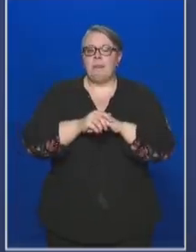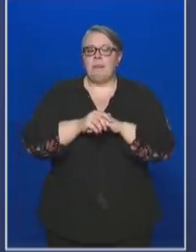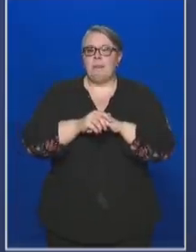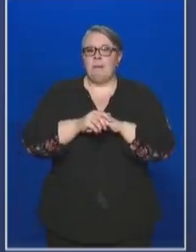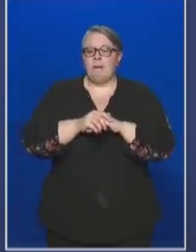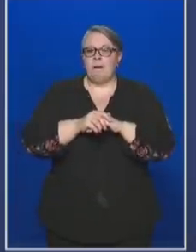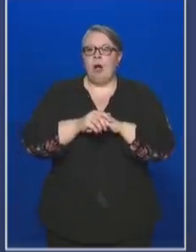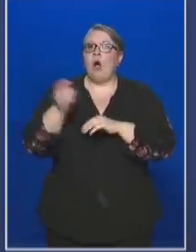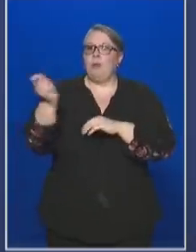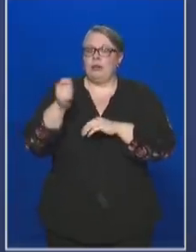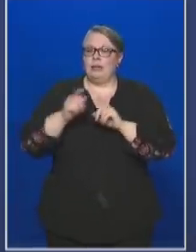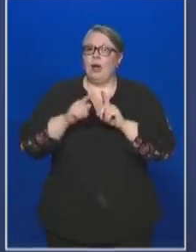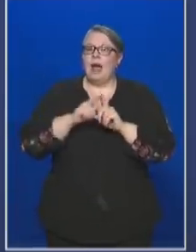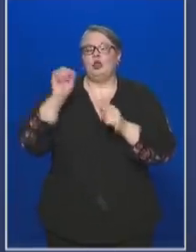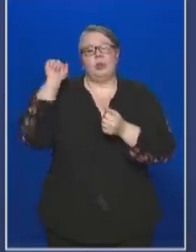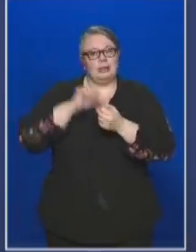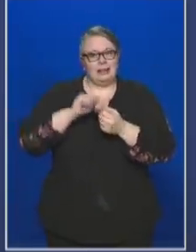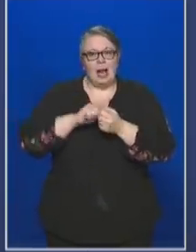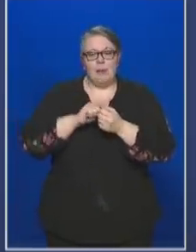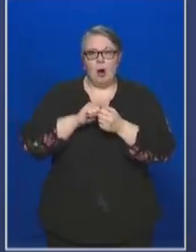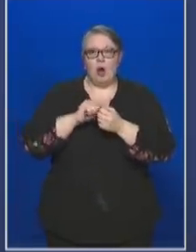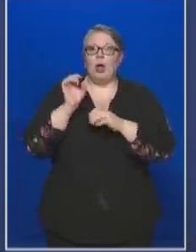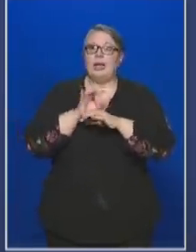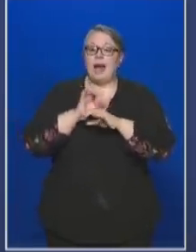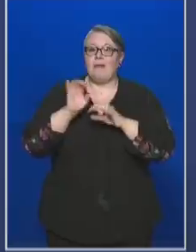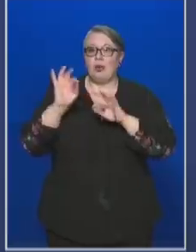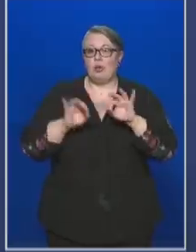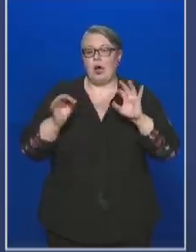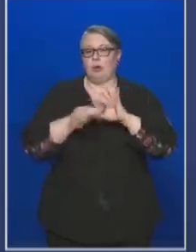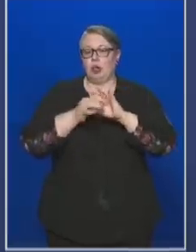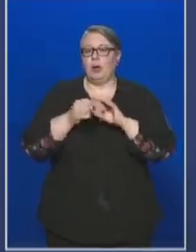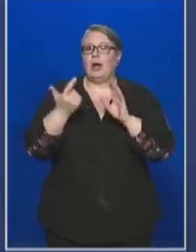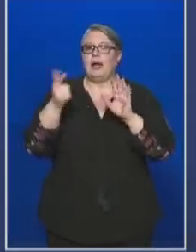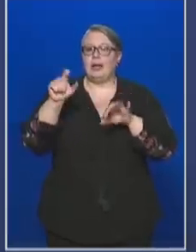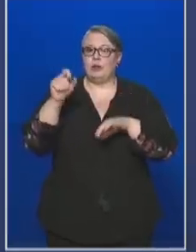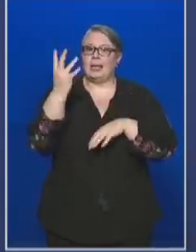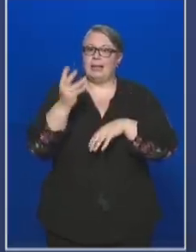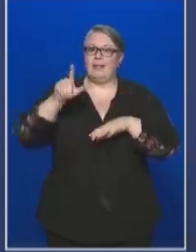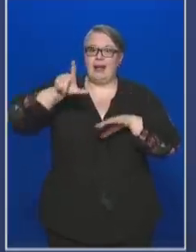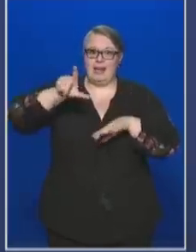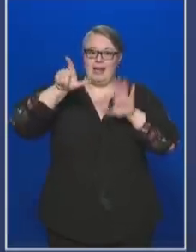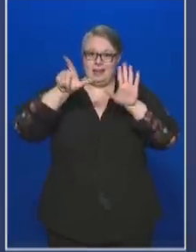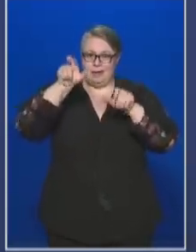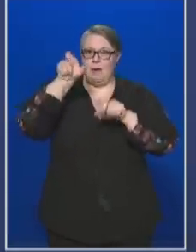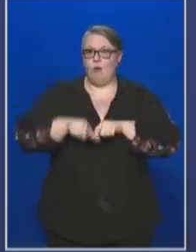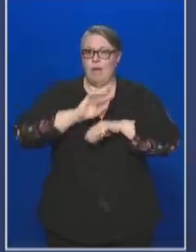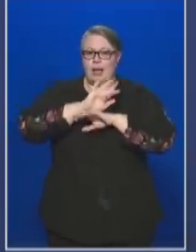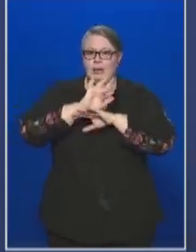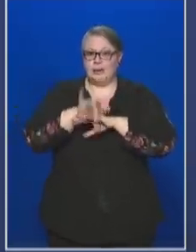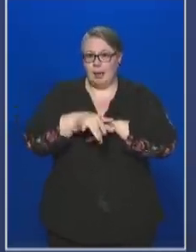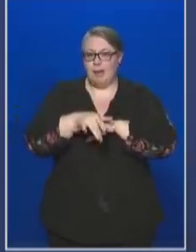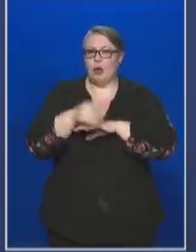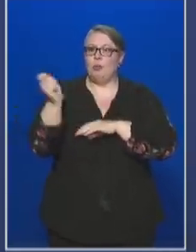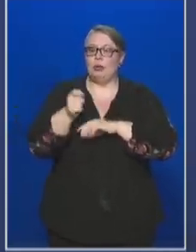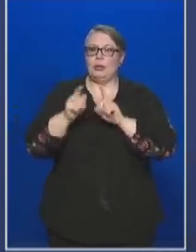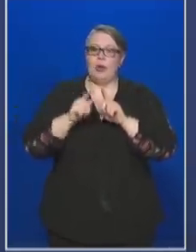A büntetőeljárásoknak a száma a járványügyjel összefüggésben ezidáig 247 fővel szemben rendeltünk el